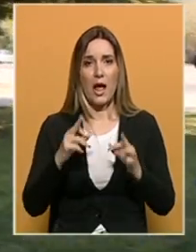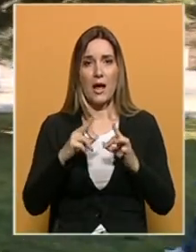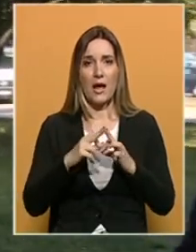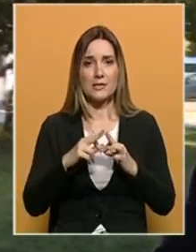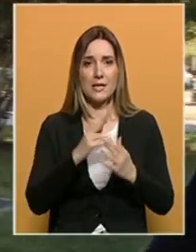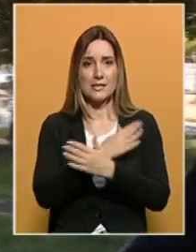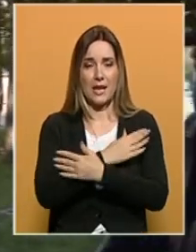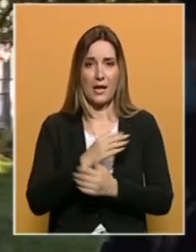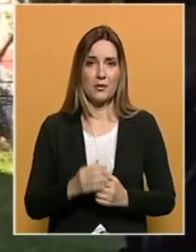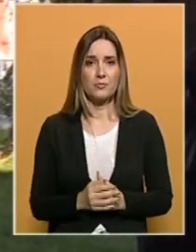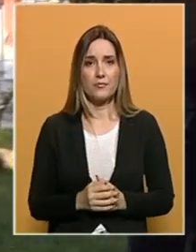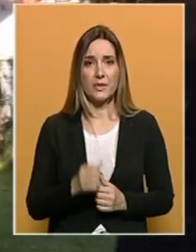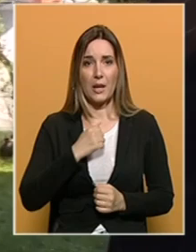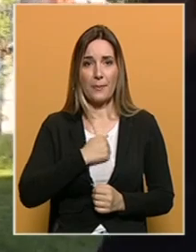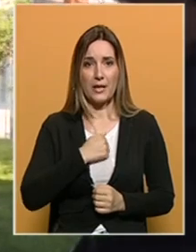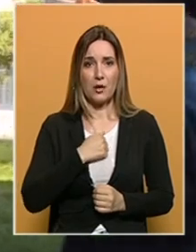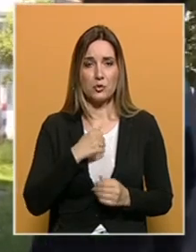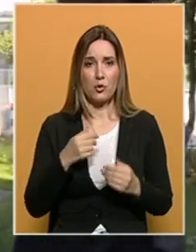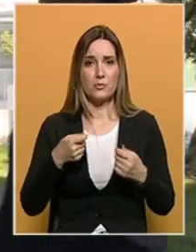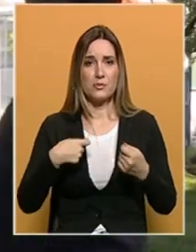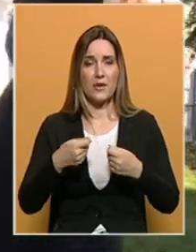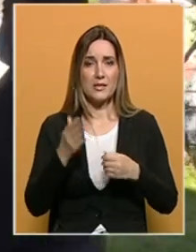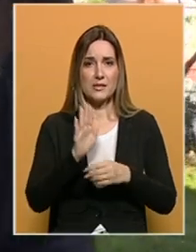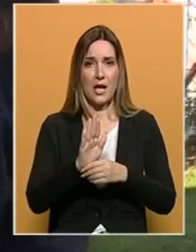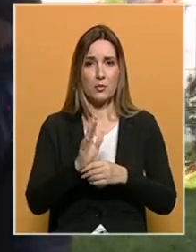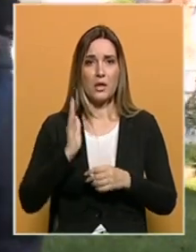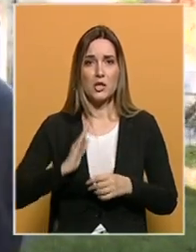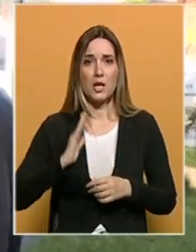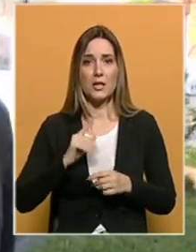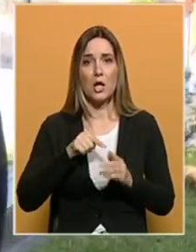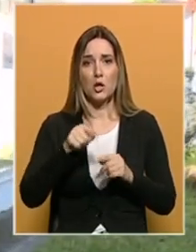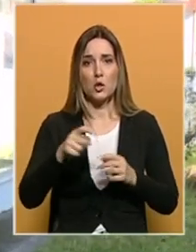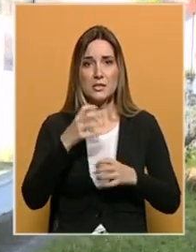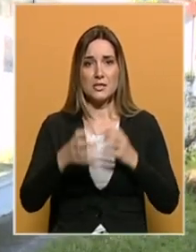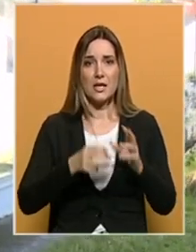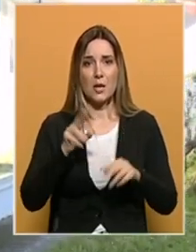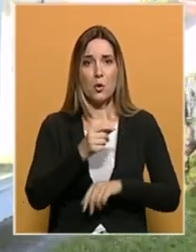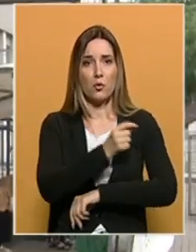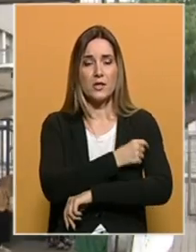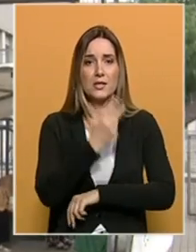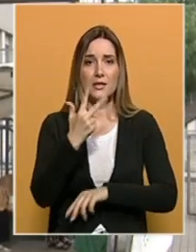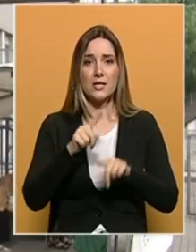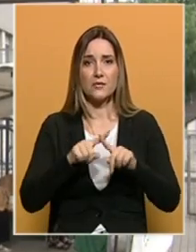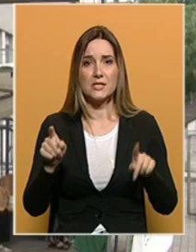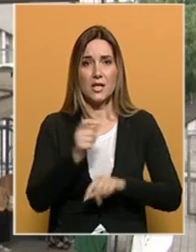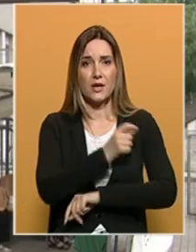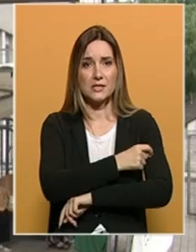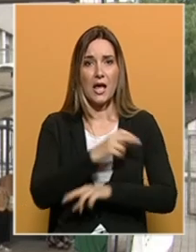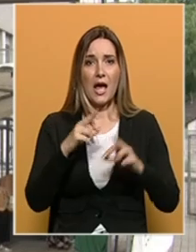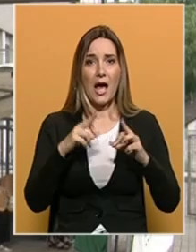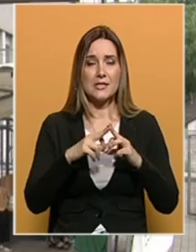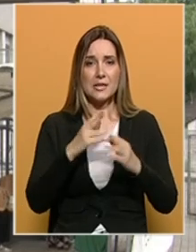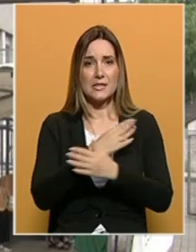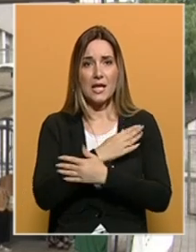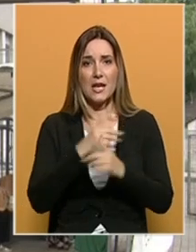vakcina AstraZeneca na Banja Lučkom Velesajmu. Građani se do srijede mogu vakcinisati sa tri vrste vakcine, AstraZenekom,